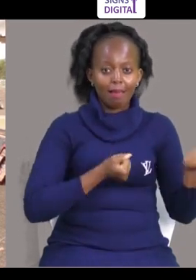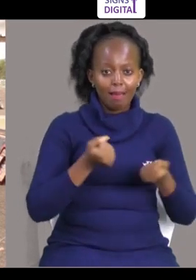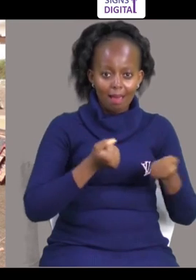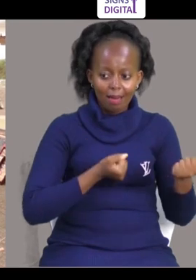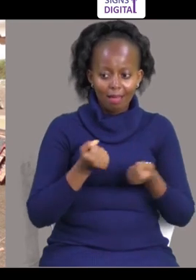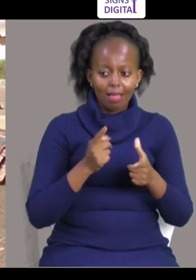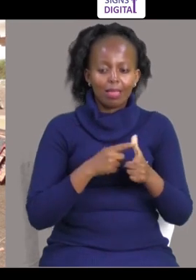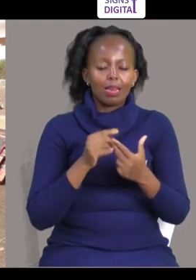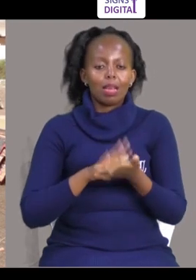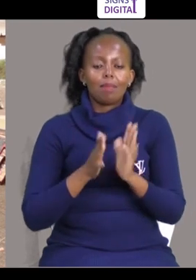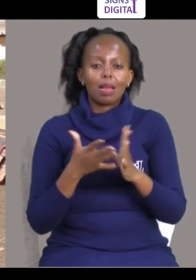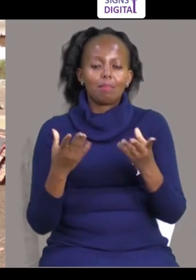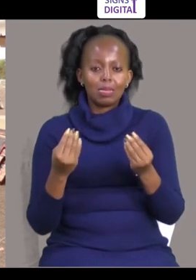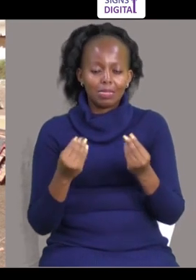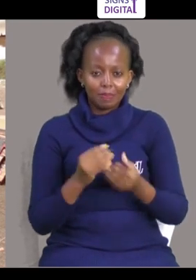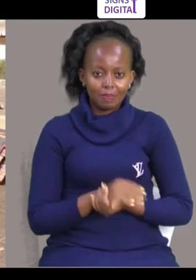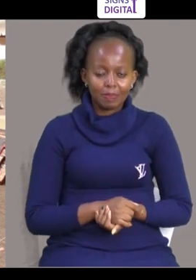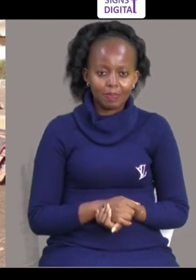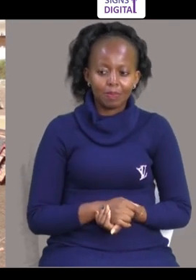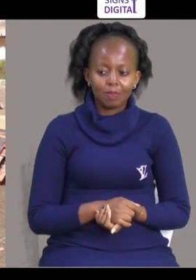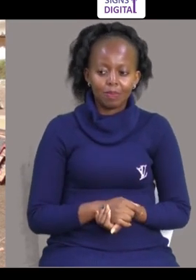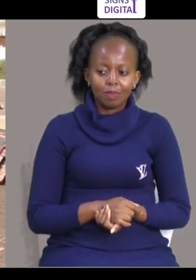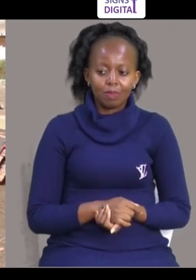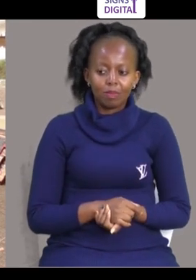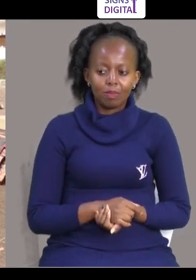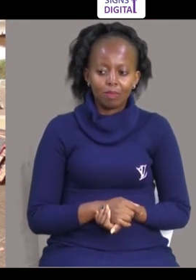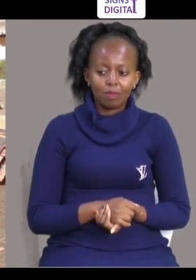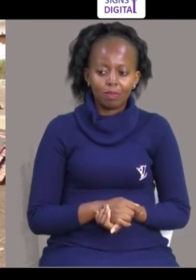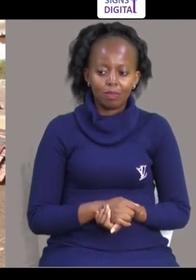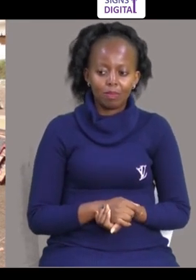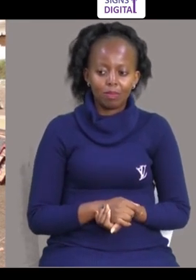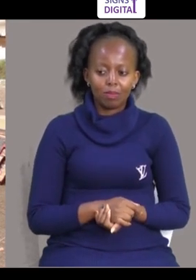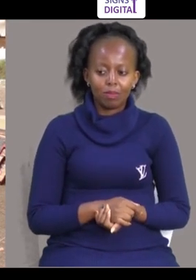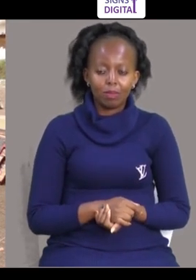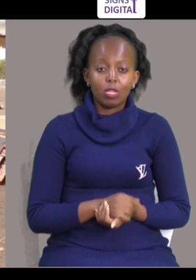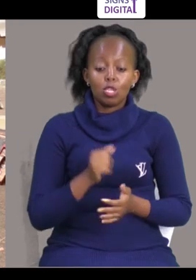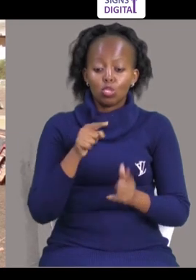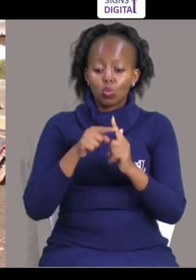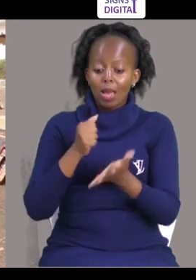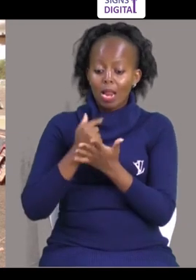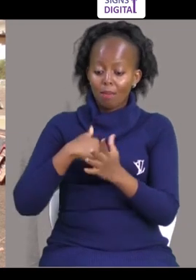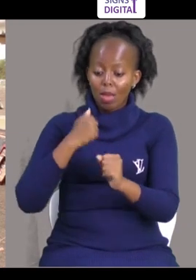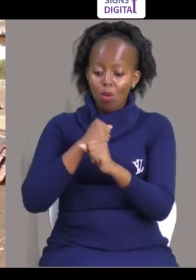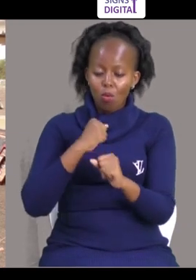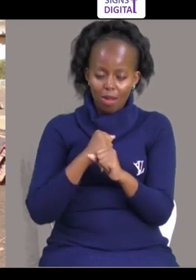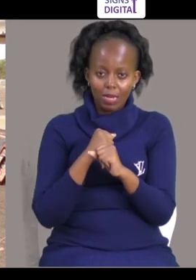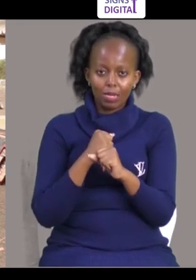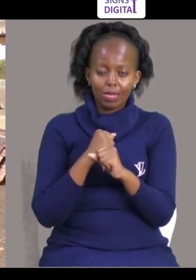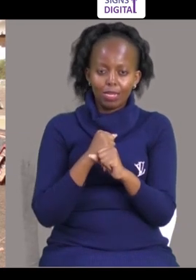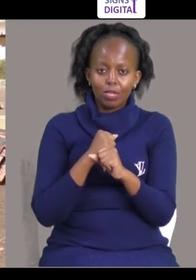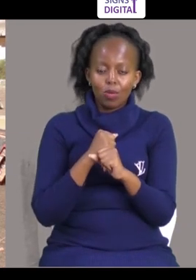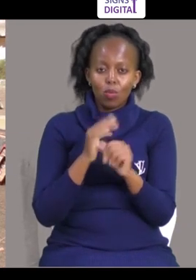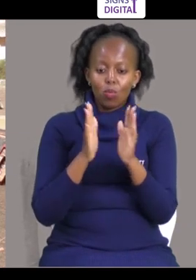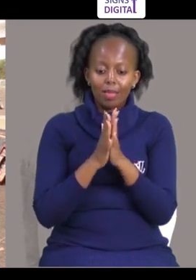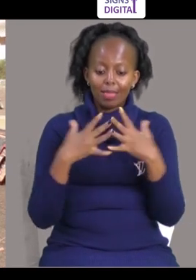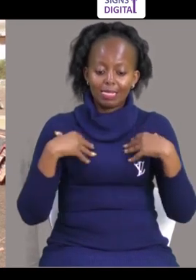Iyo Vika kwa Nato biyashara Mwenyewe Nato biyashara Mwenyewe Afini, nifani